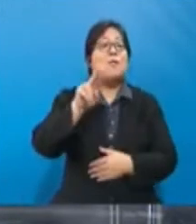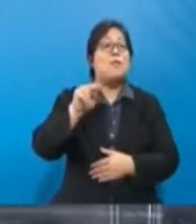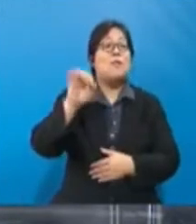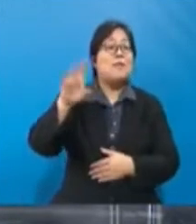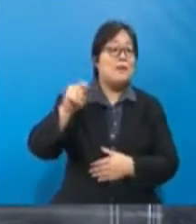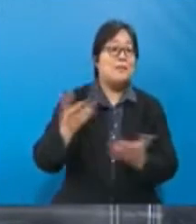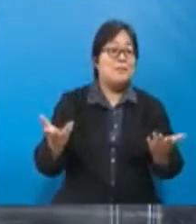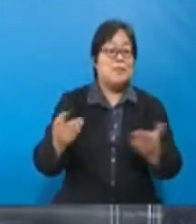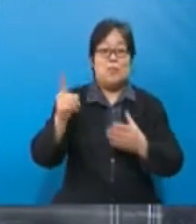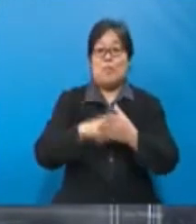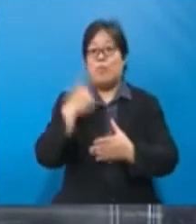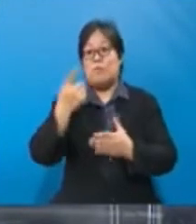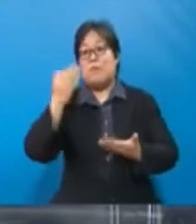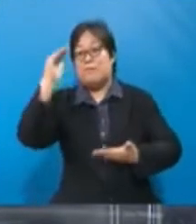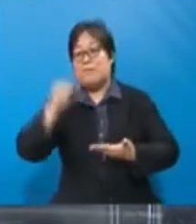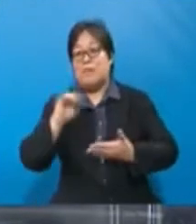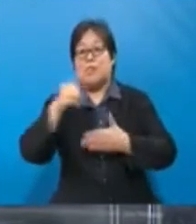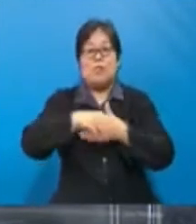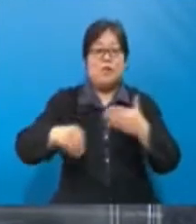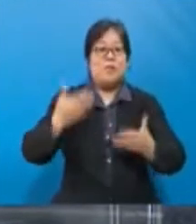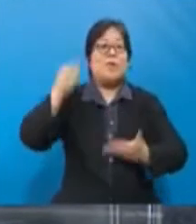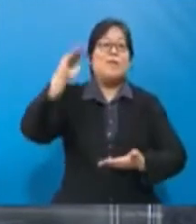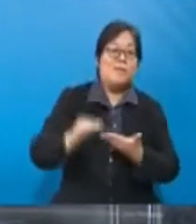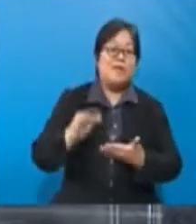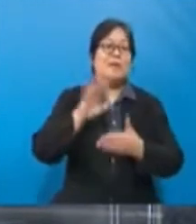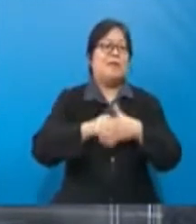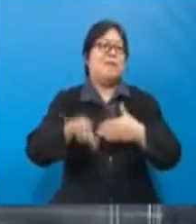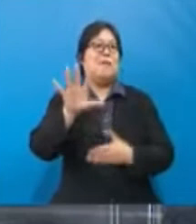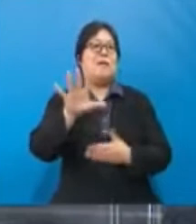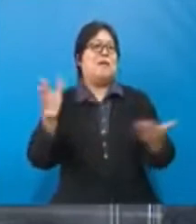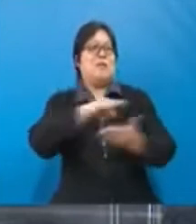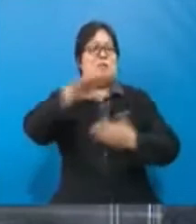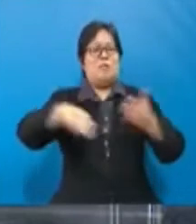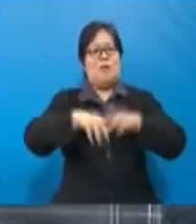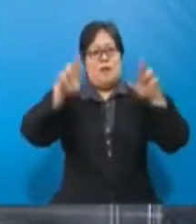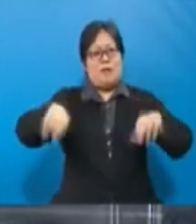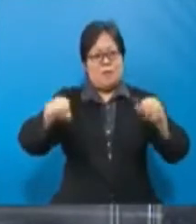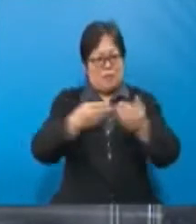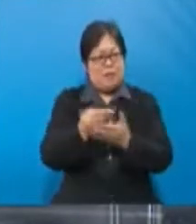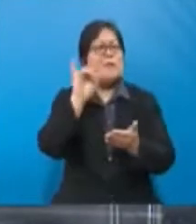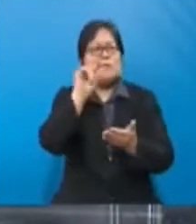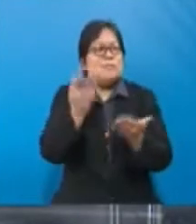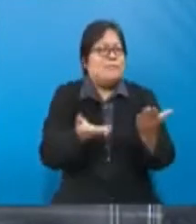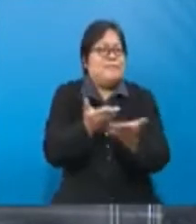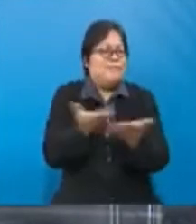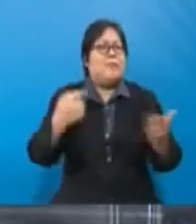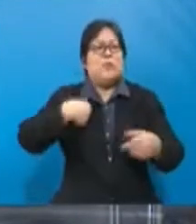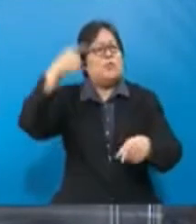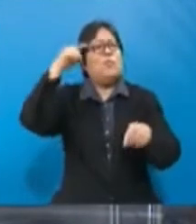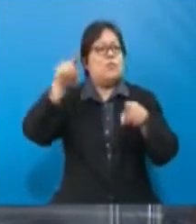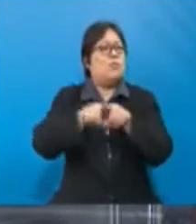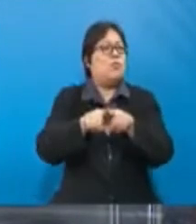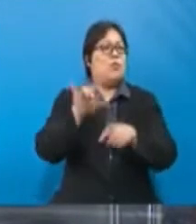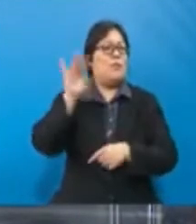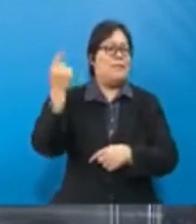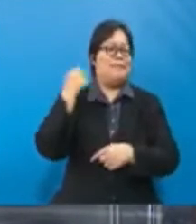runcit. Lepas itu, November mungkin 10 ringgit, tak akhirnya mungkin 5 ringgit. supaya semua rakyat boleh beli. Itu sedikit cadangan dari saya. Saya